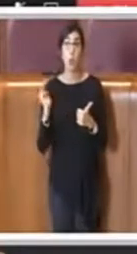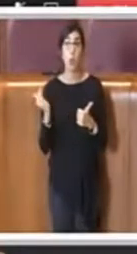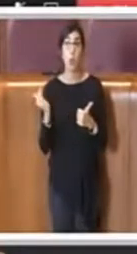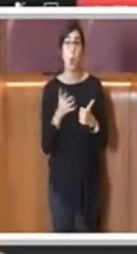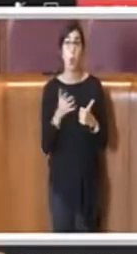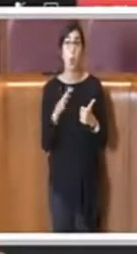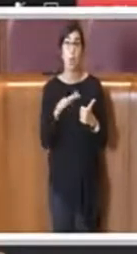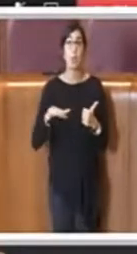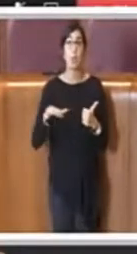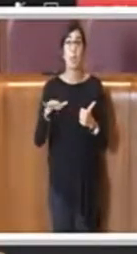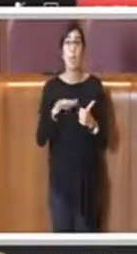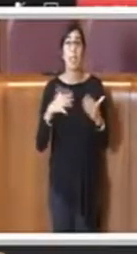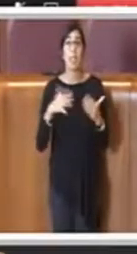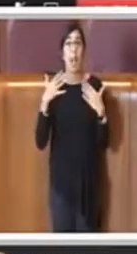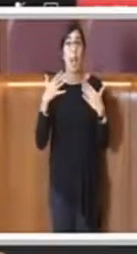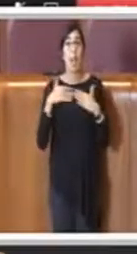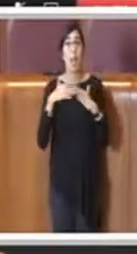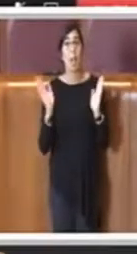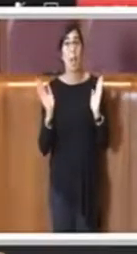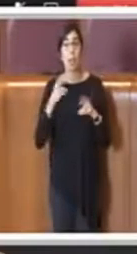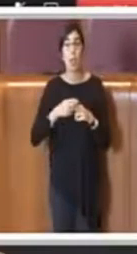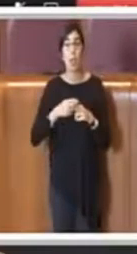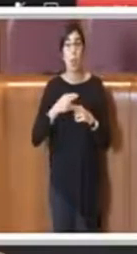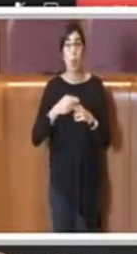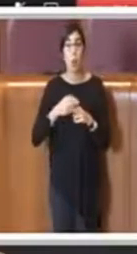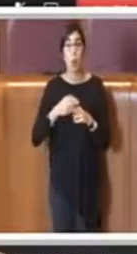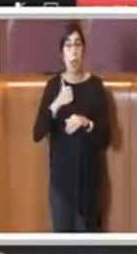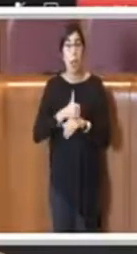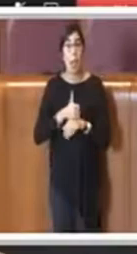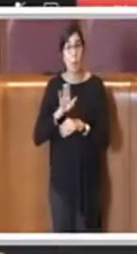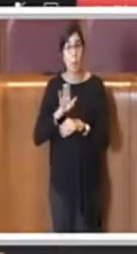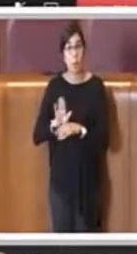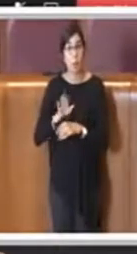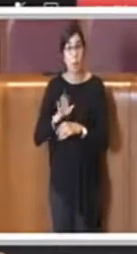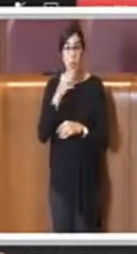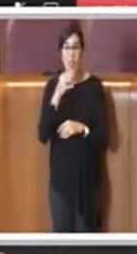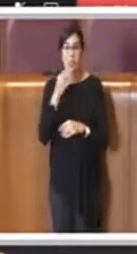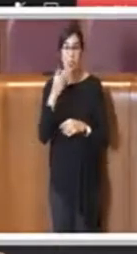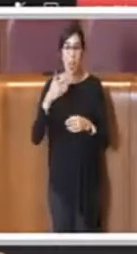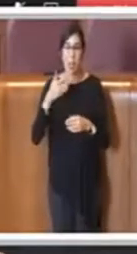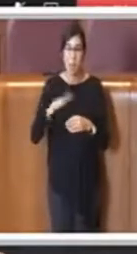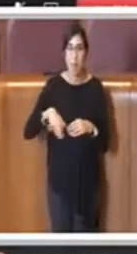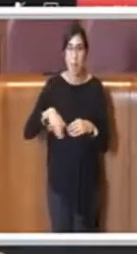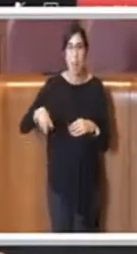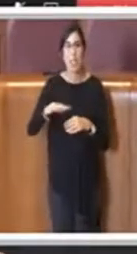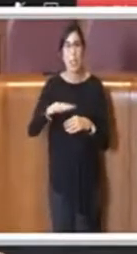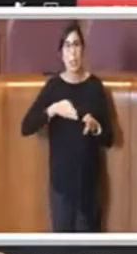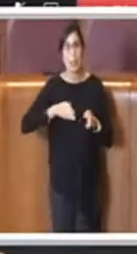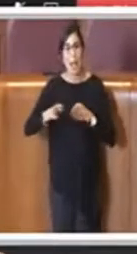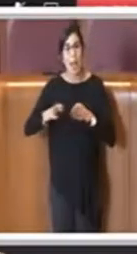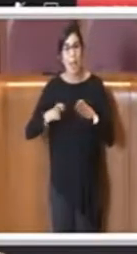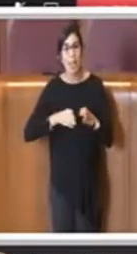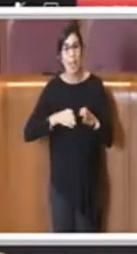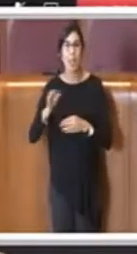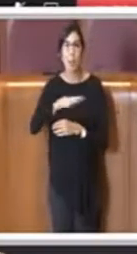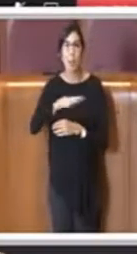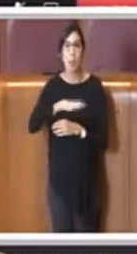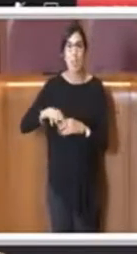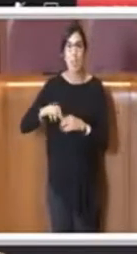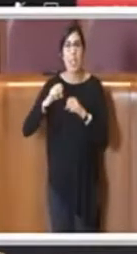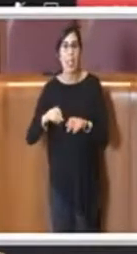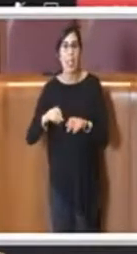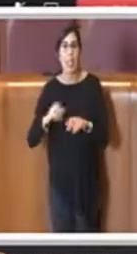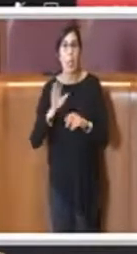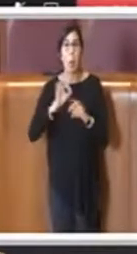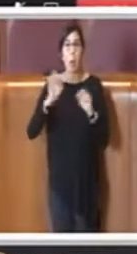'aperto di proprietà di Roma Capitale, quindi playground, piste di pattinaggio, piste di atletica, palestre all'aperto che